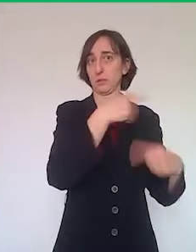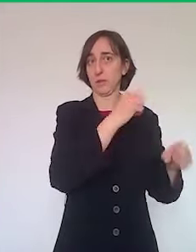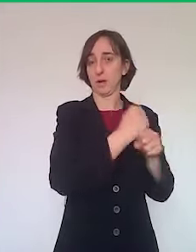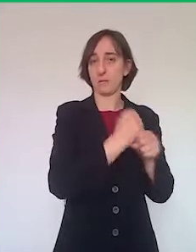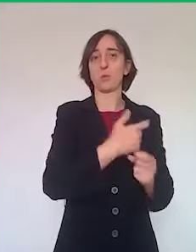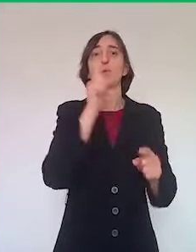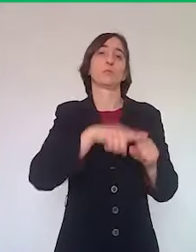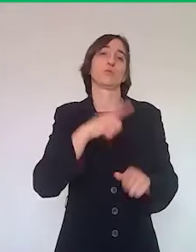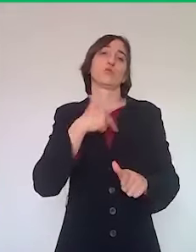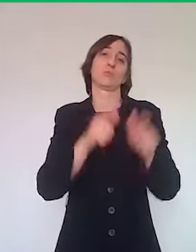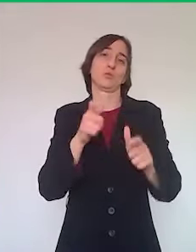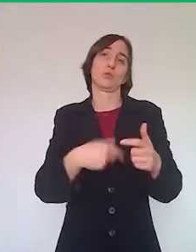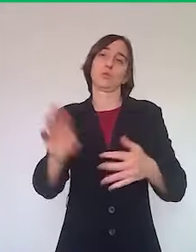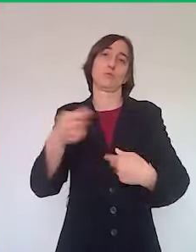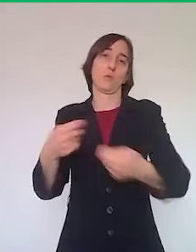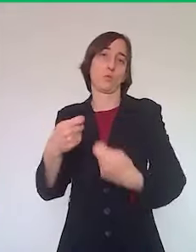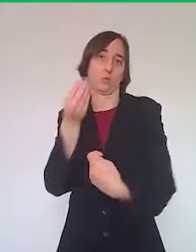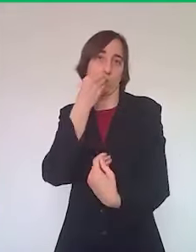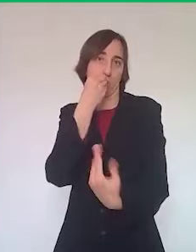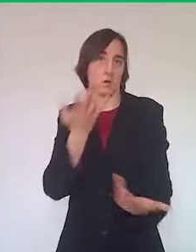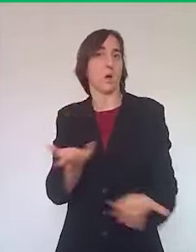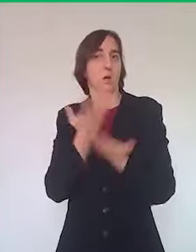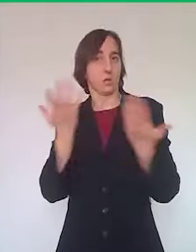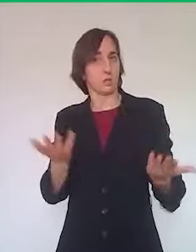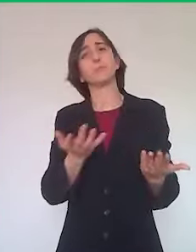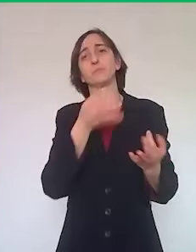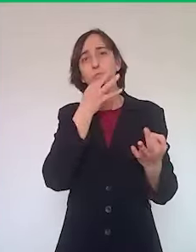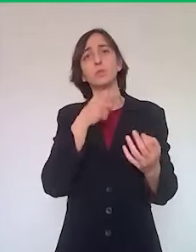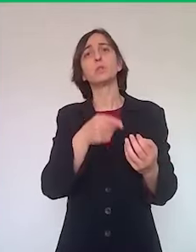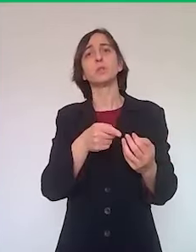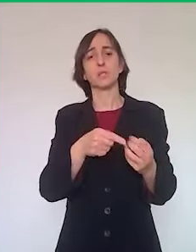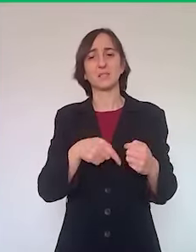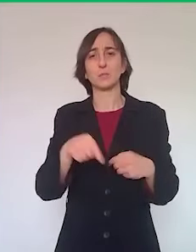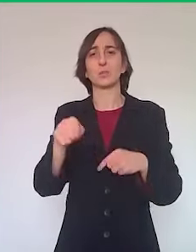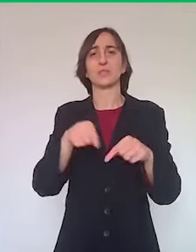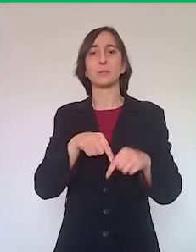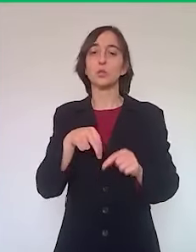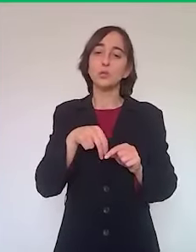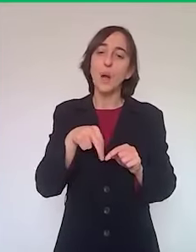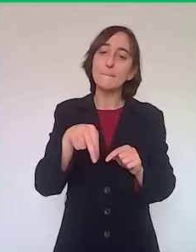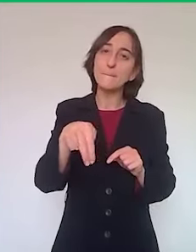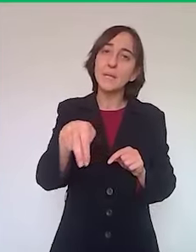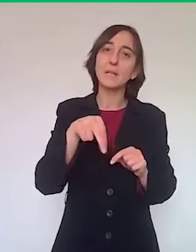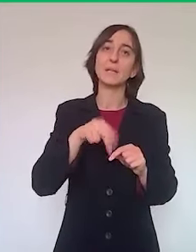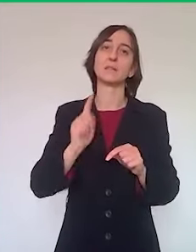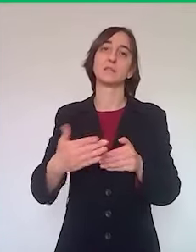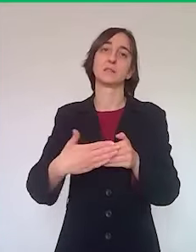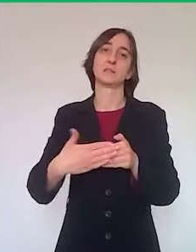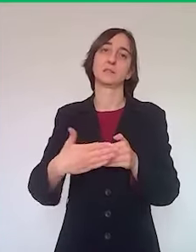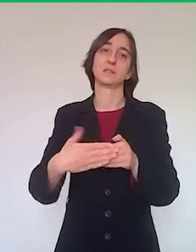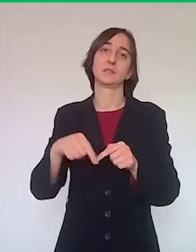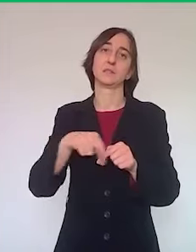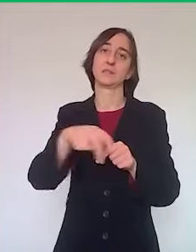alimentari, è possibile fare spostamenti a piedi solo nelle immediate vicinanze della propria abitazione.